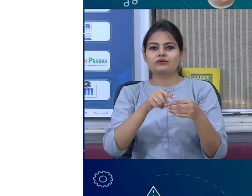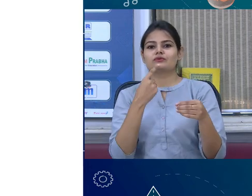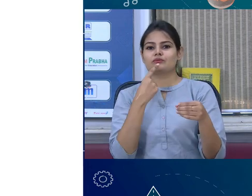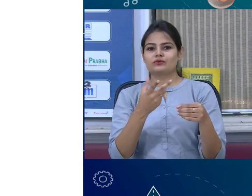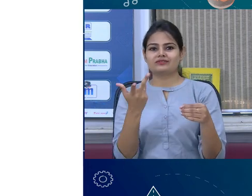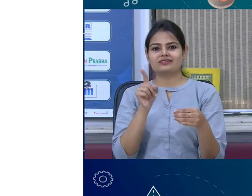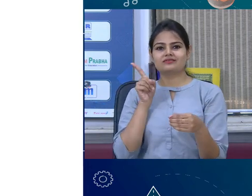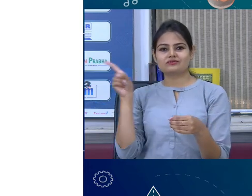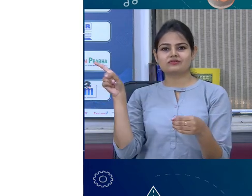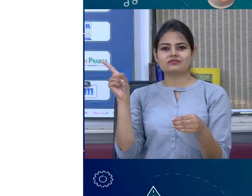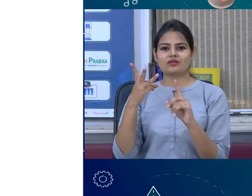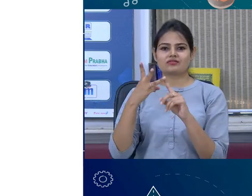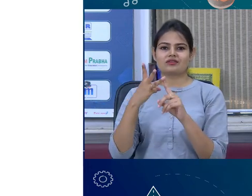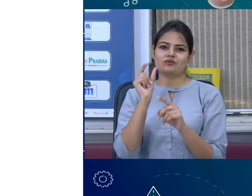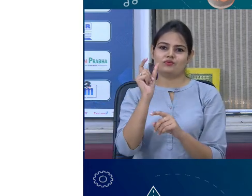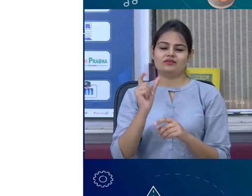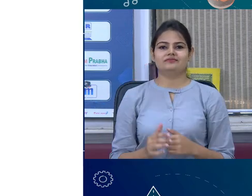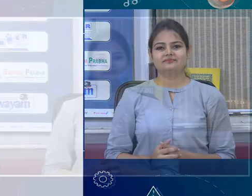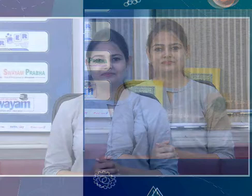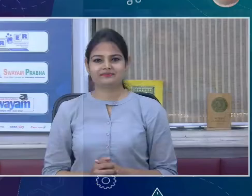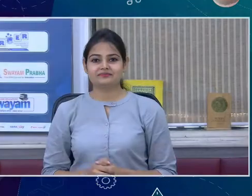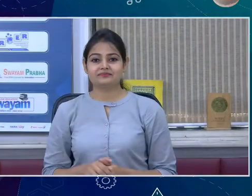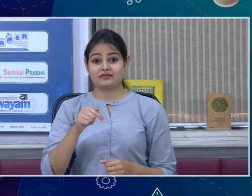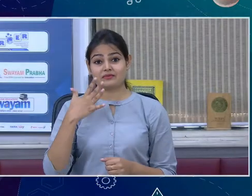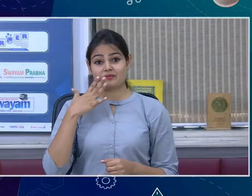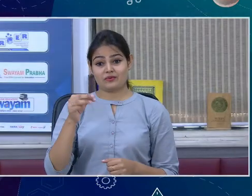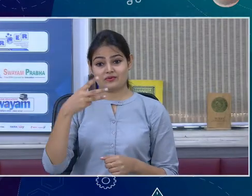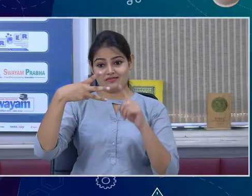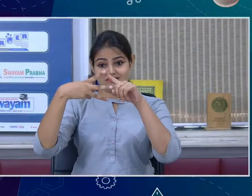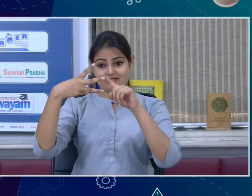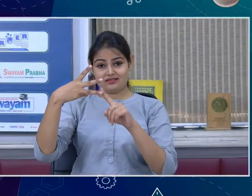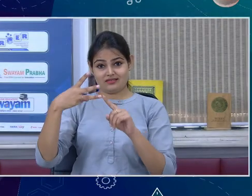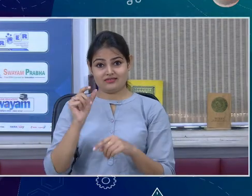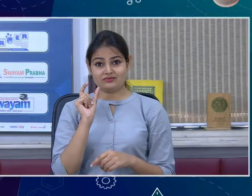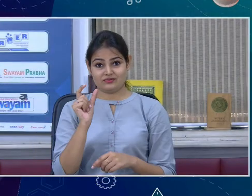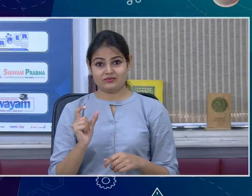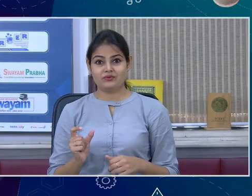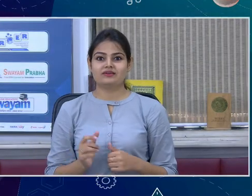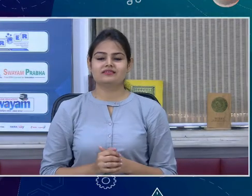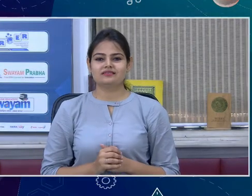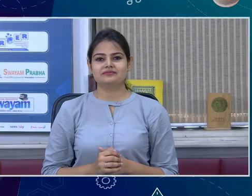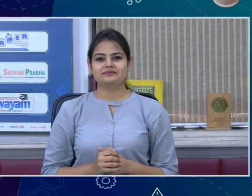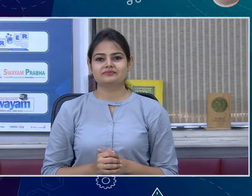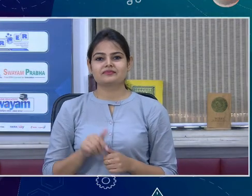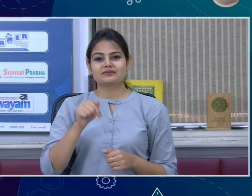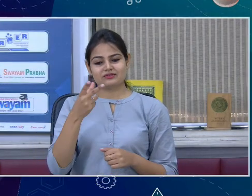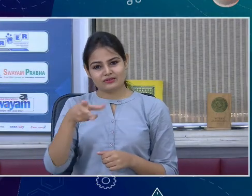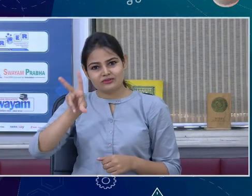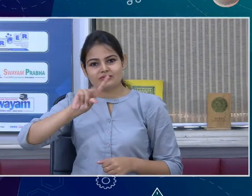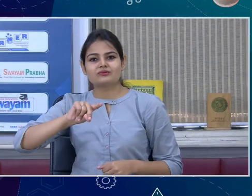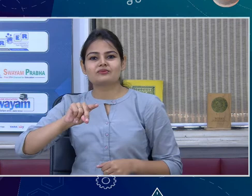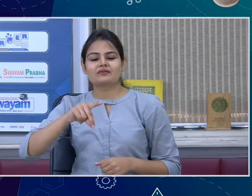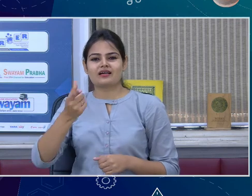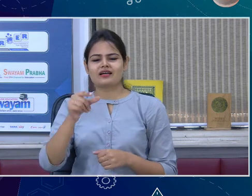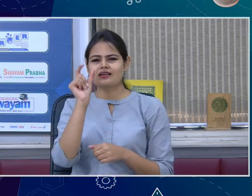कंपाउंड यह हमारे कीवर्ड है अब हम मिस जोती की हेल्प से ना इनको एक बार सीख लेते हैं कि